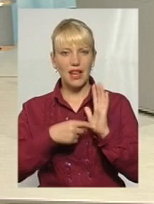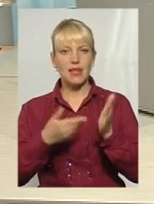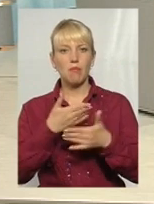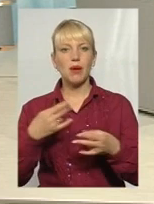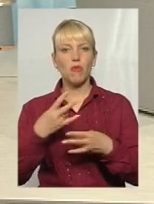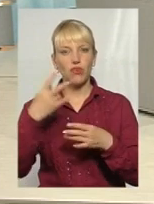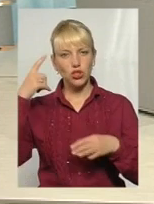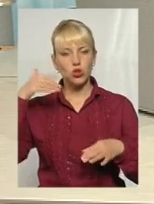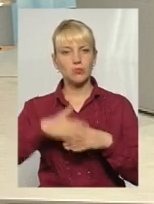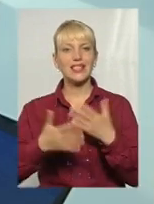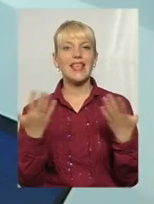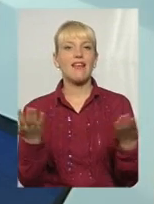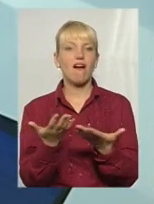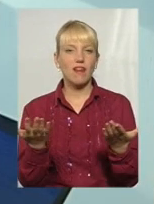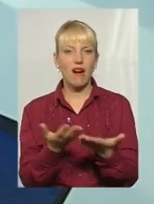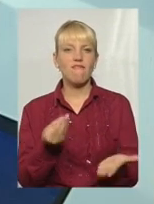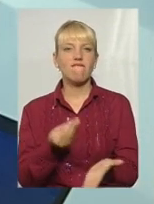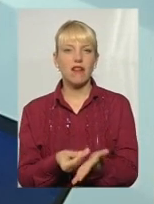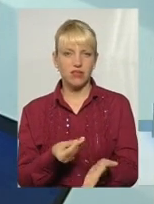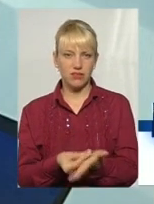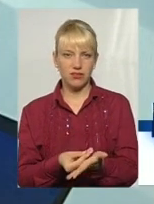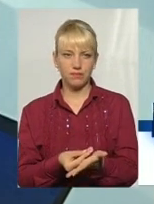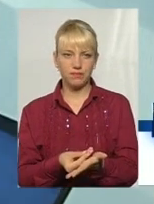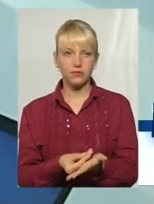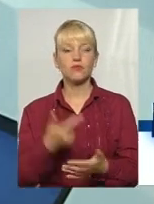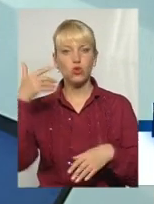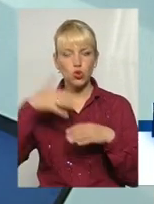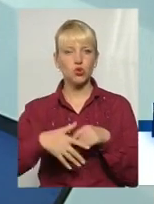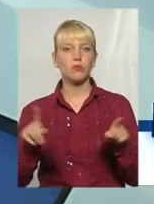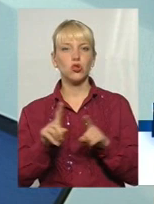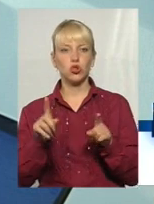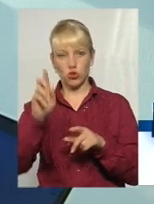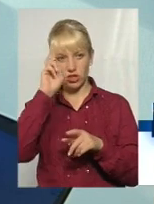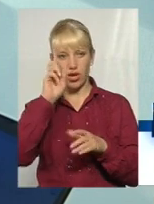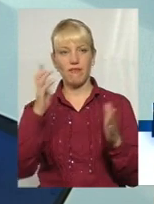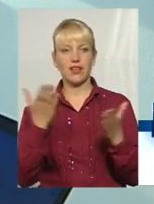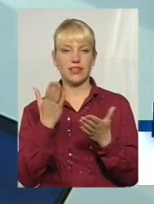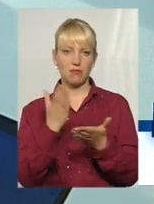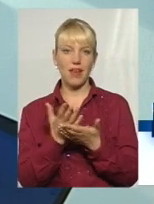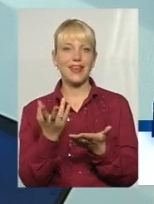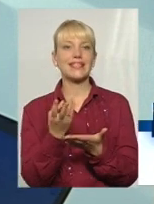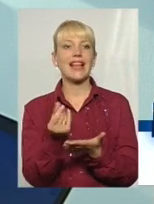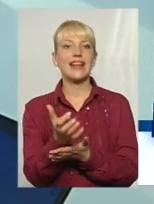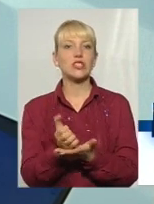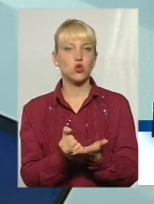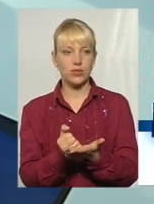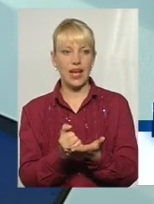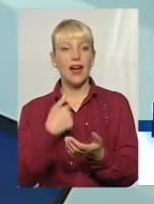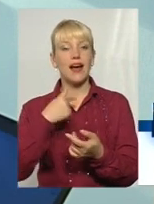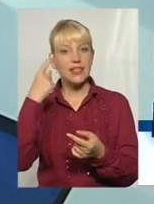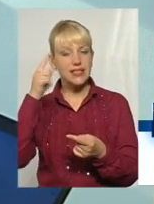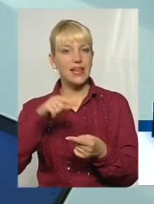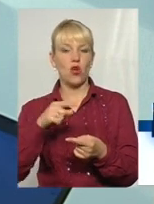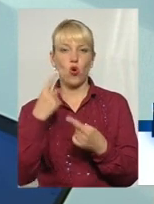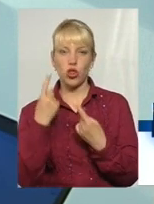яка вартість. Тобто, зрозуміло, що держава має якийсь певний ресурс, але я знаю одне,